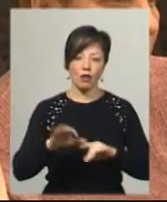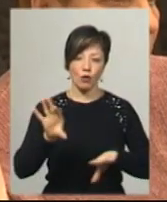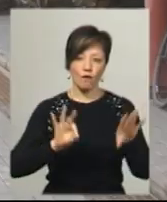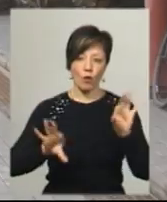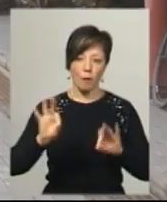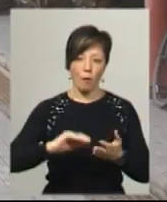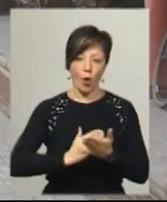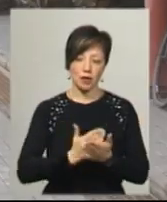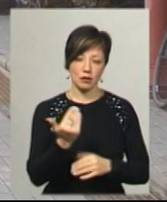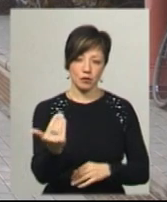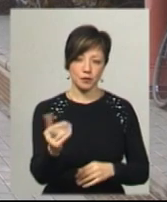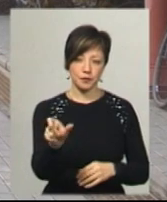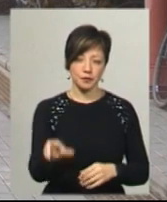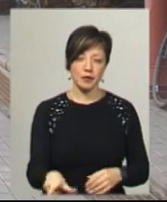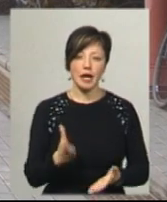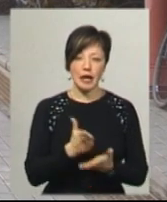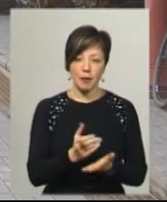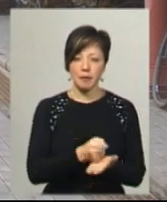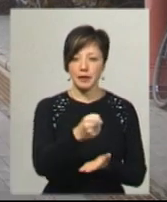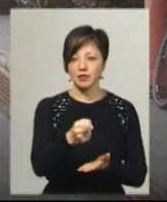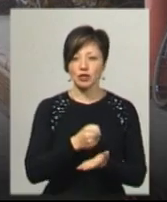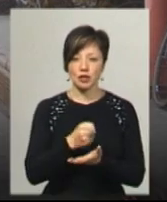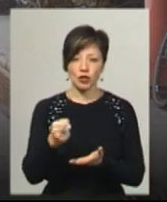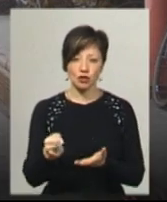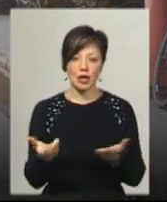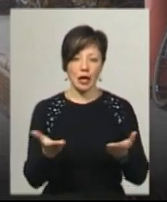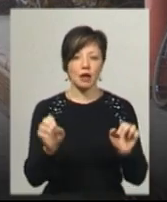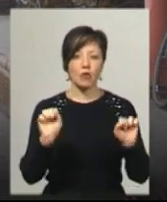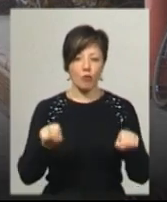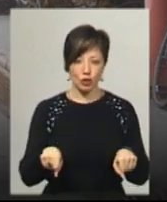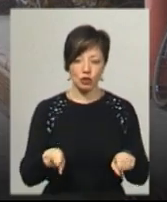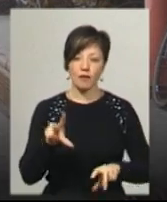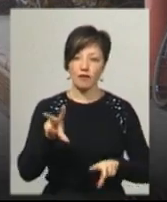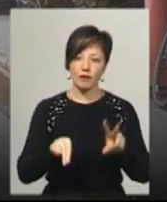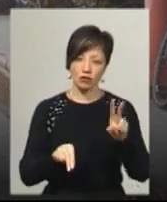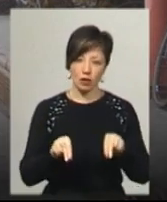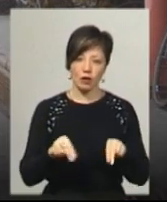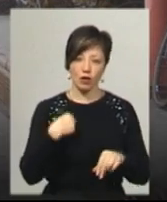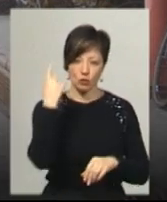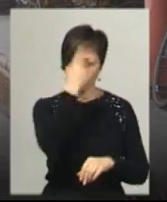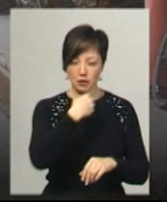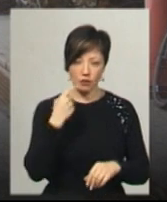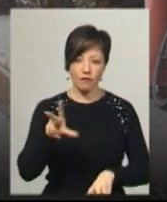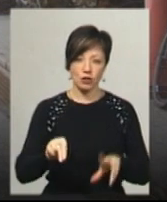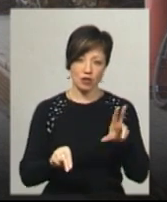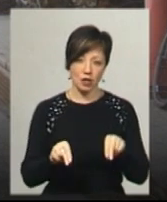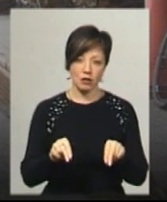габінета. Є деякі призначення, які, в принципі, можна рахувати, от я особисто, за